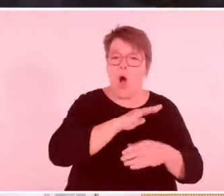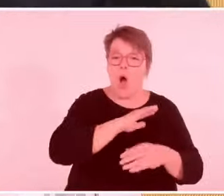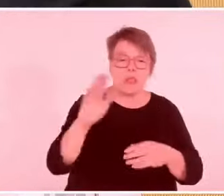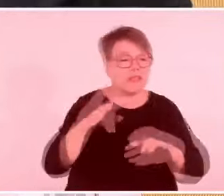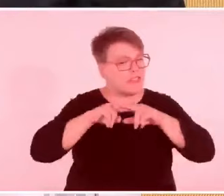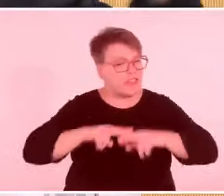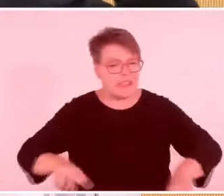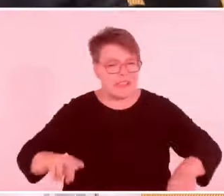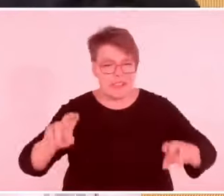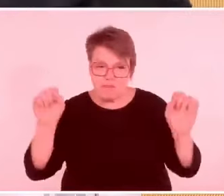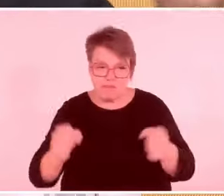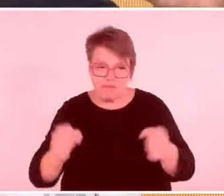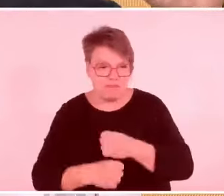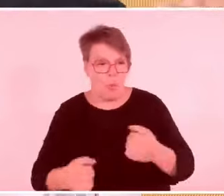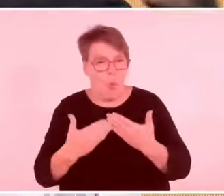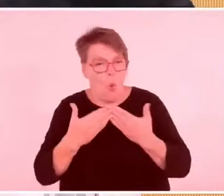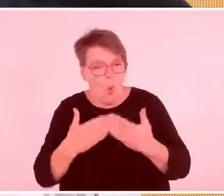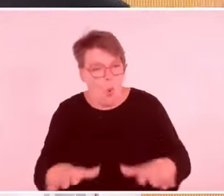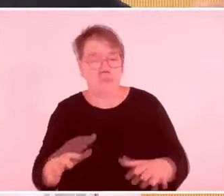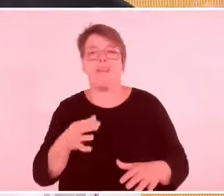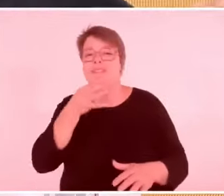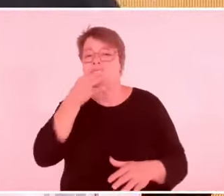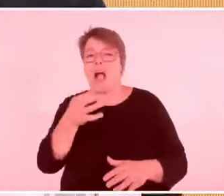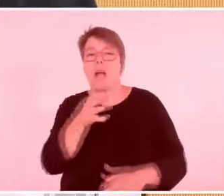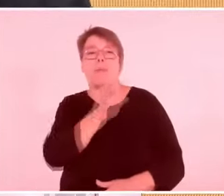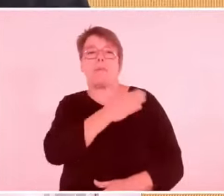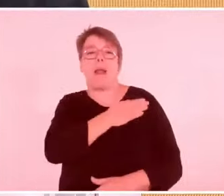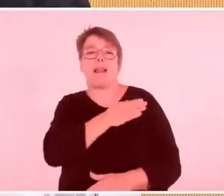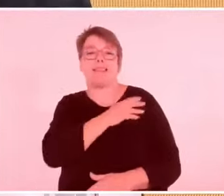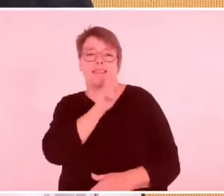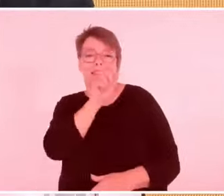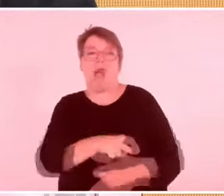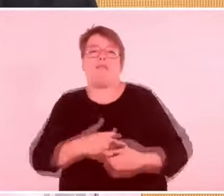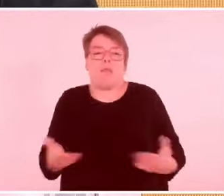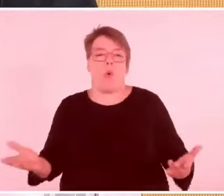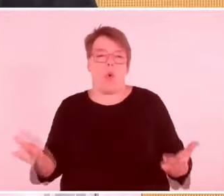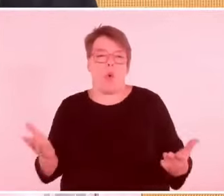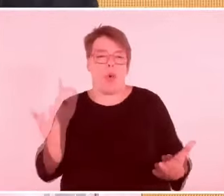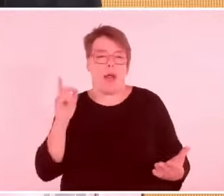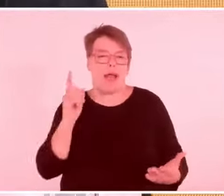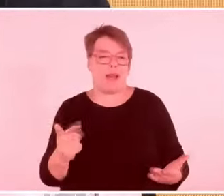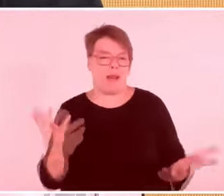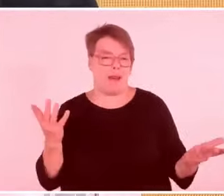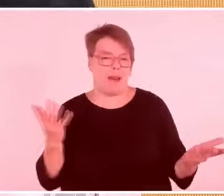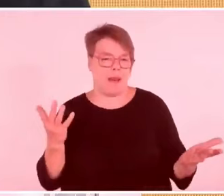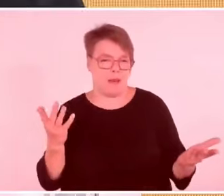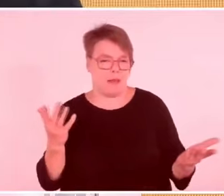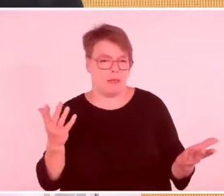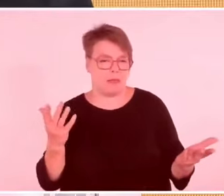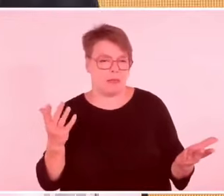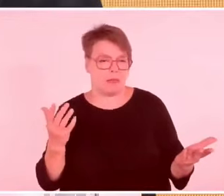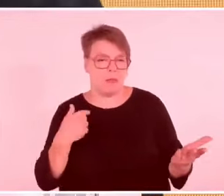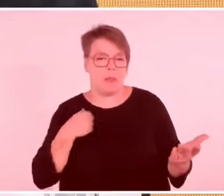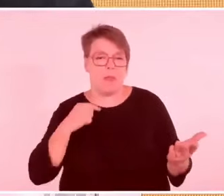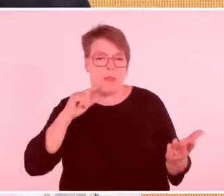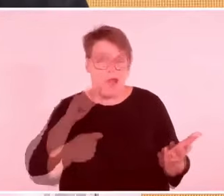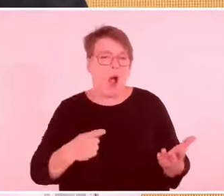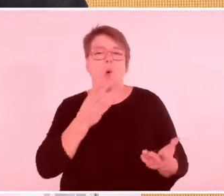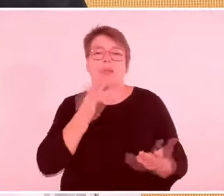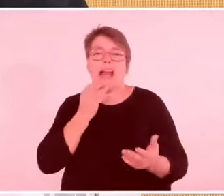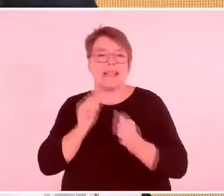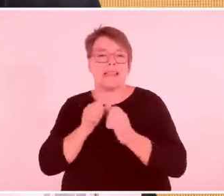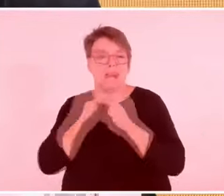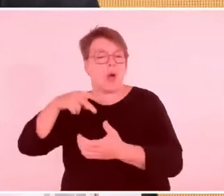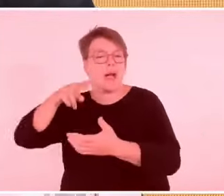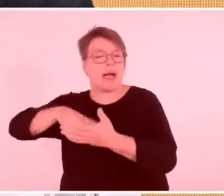einen Gegenangriff zu führen. Aber wir sollten nicht diesen düsteren Hintergrund von Palästina